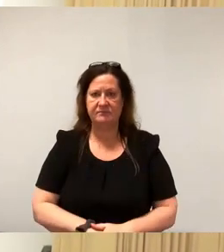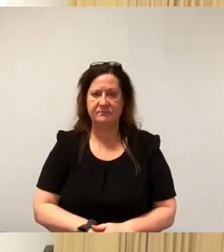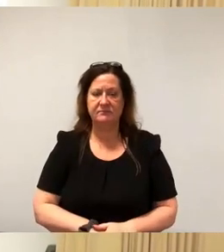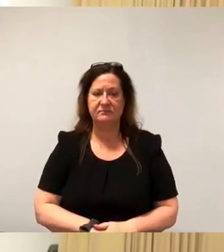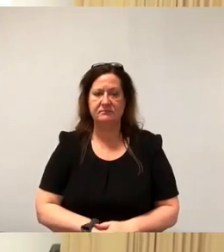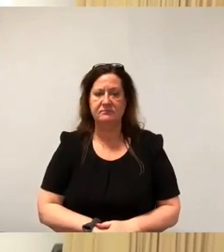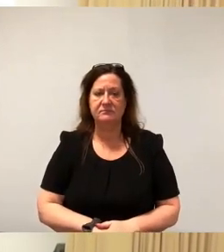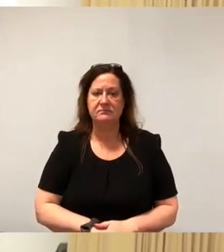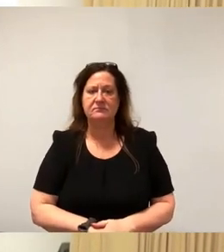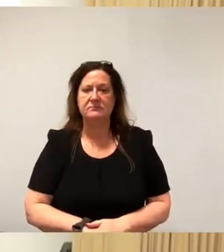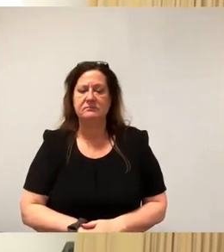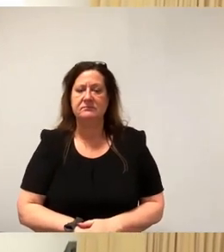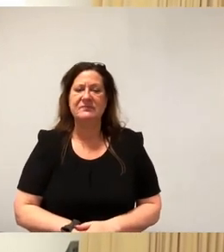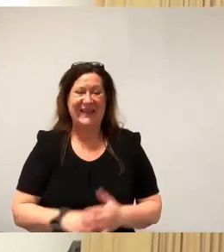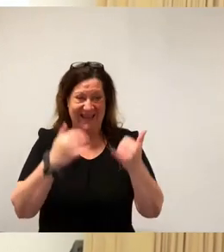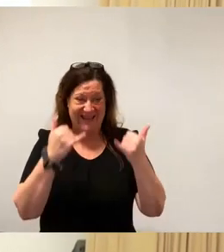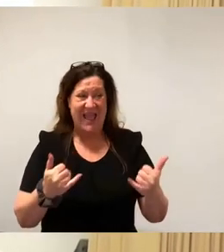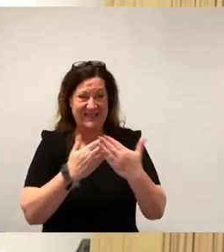uns zum Tagesordnungspunkt.